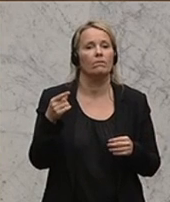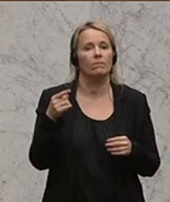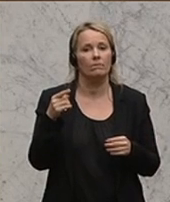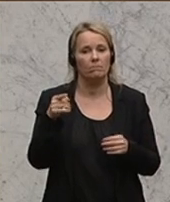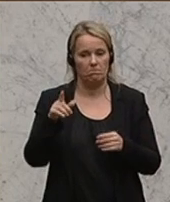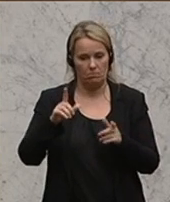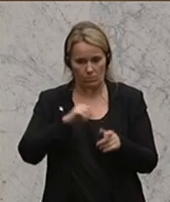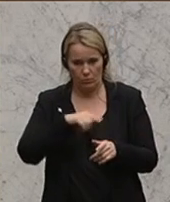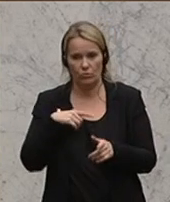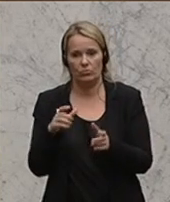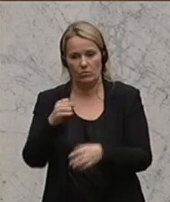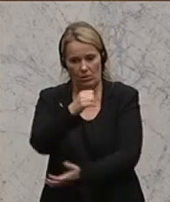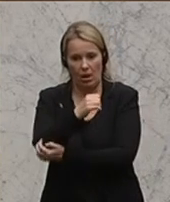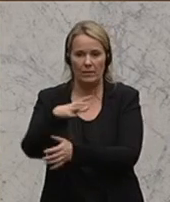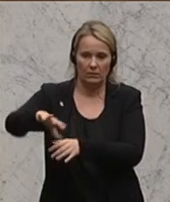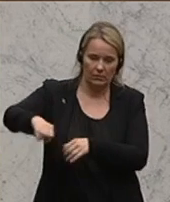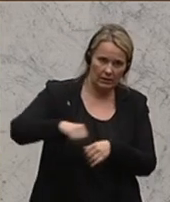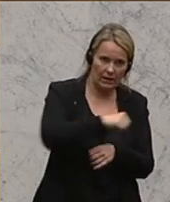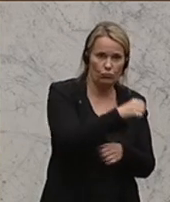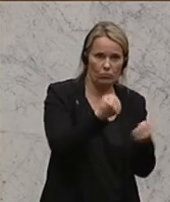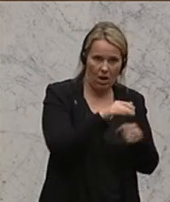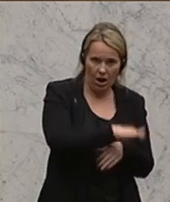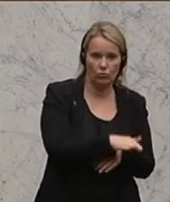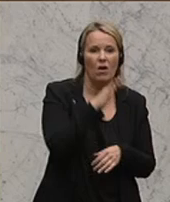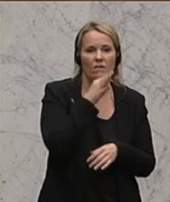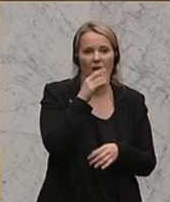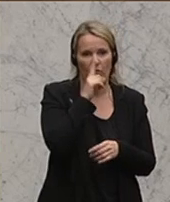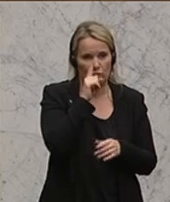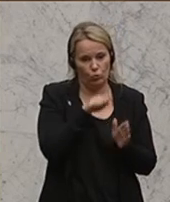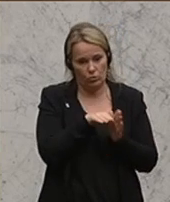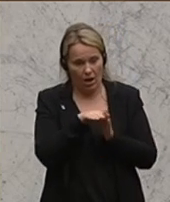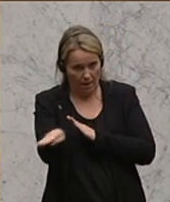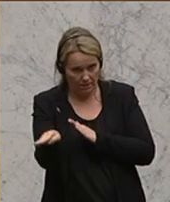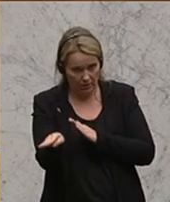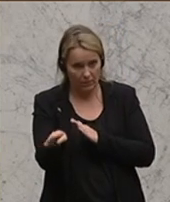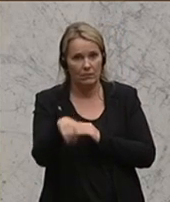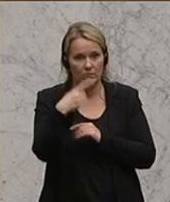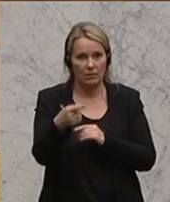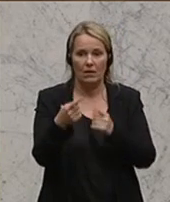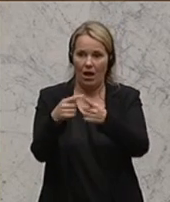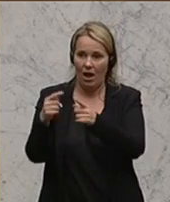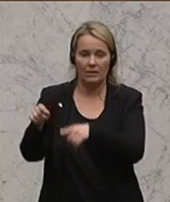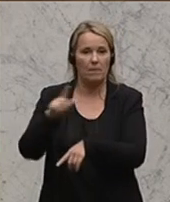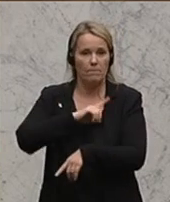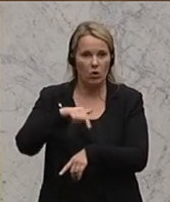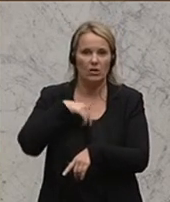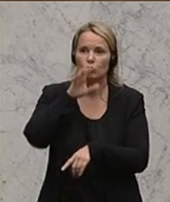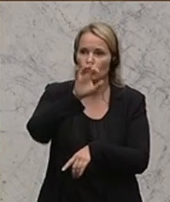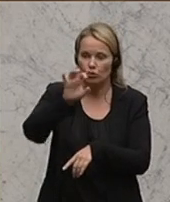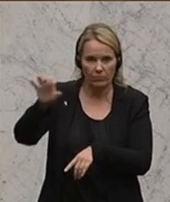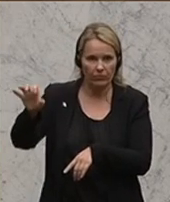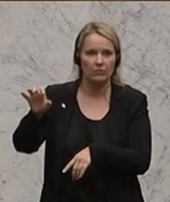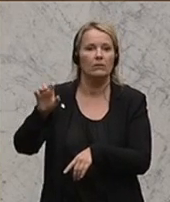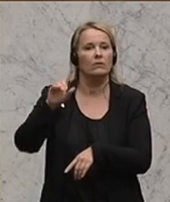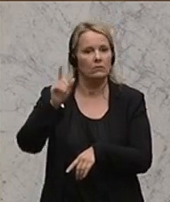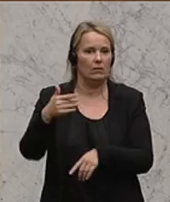und ging mit ihr in Richtung des geparkten PKWs. Die Dame versuchte, sich loszureißen und begann, die anwesenden Beamten lautstark zu beschimpfen und sich